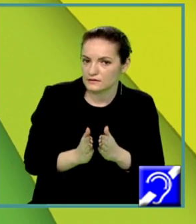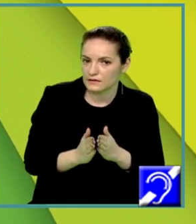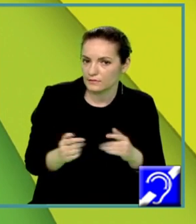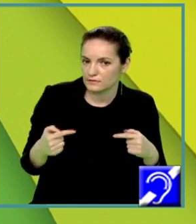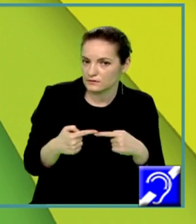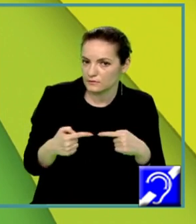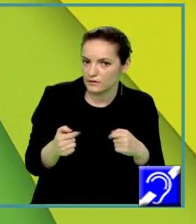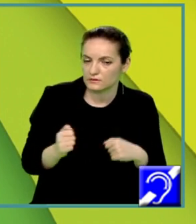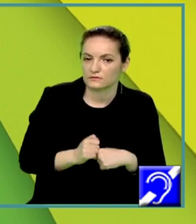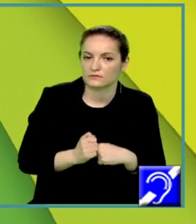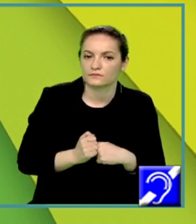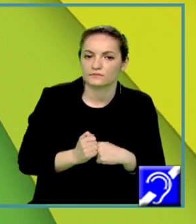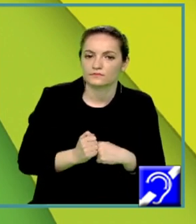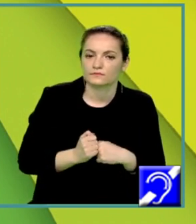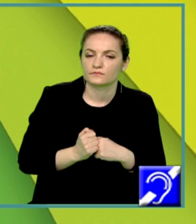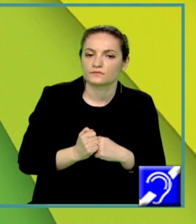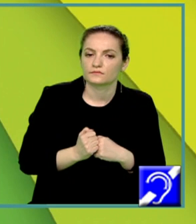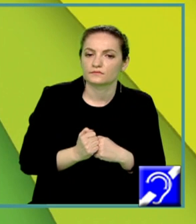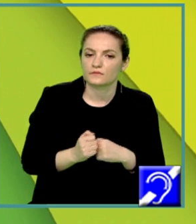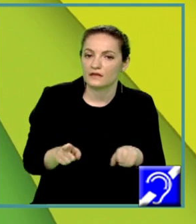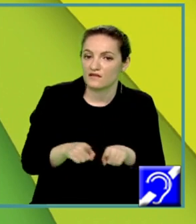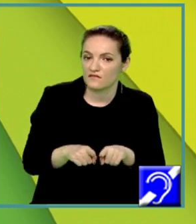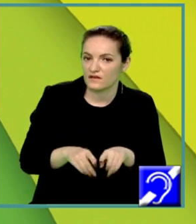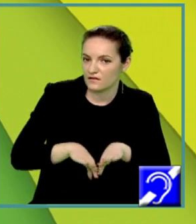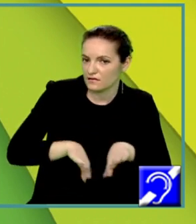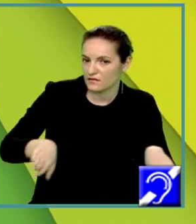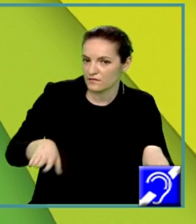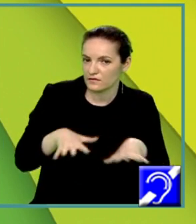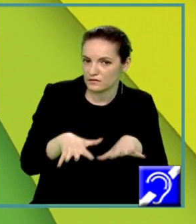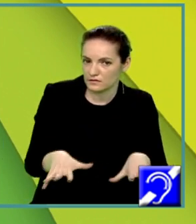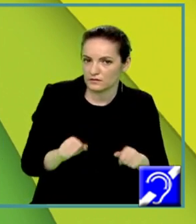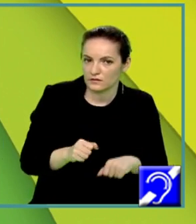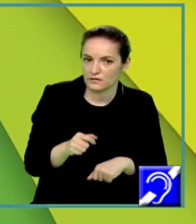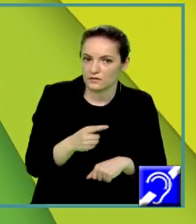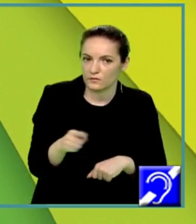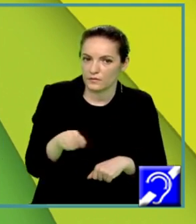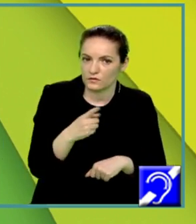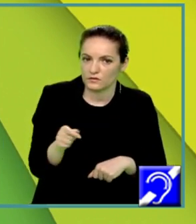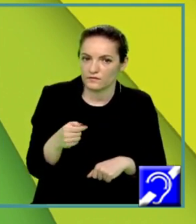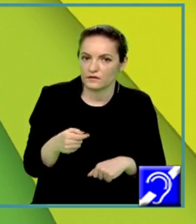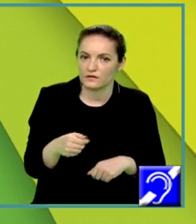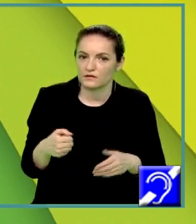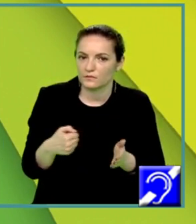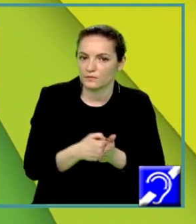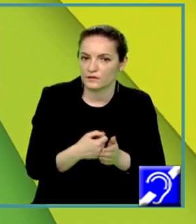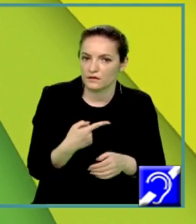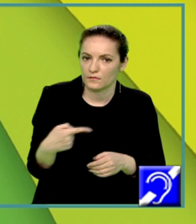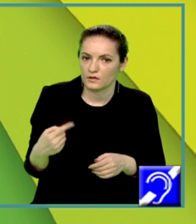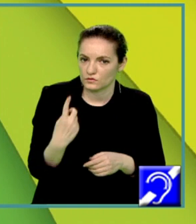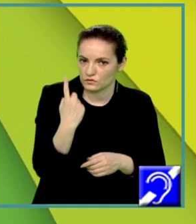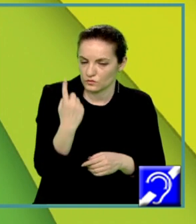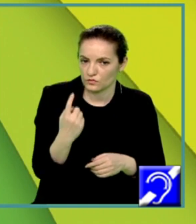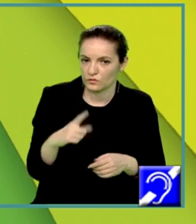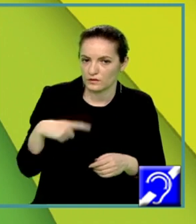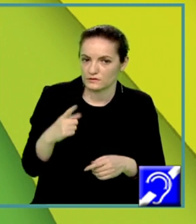același semn cu a în afara rădăcinilor, adică pe intervalul minus infinit minus 1 avem semnul